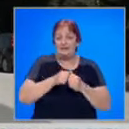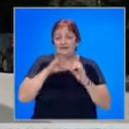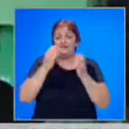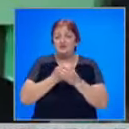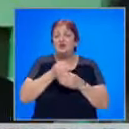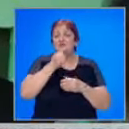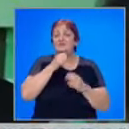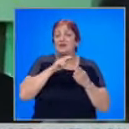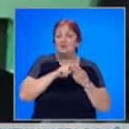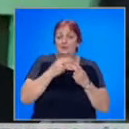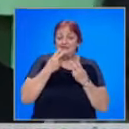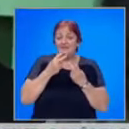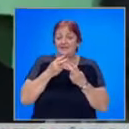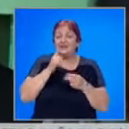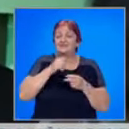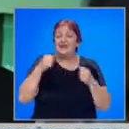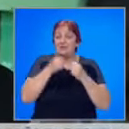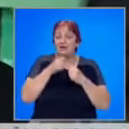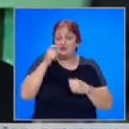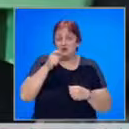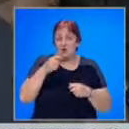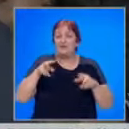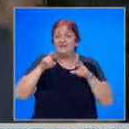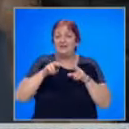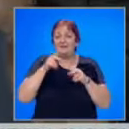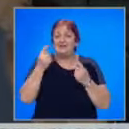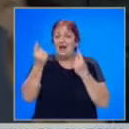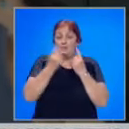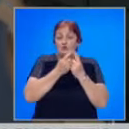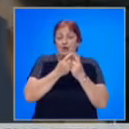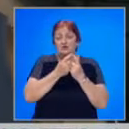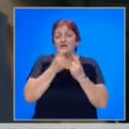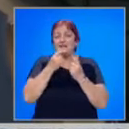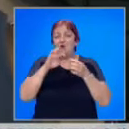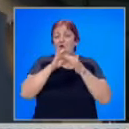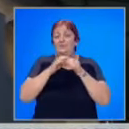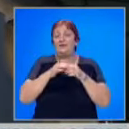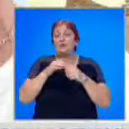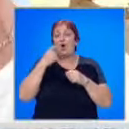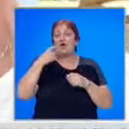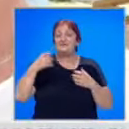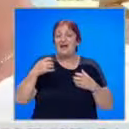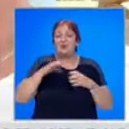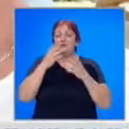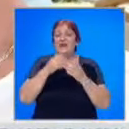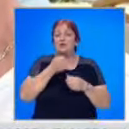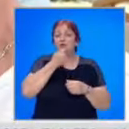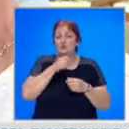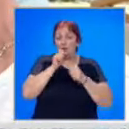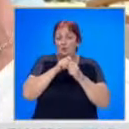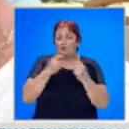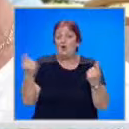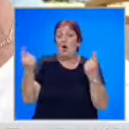всички в село Върбица следят всеки матч на Стойка и се надяват да я посрещнат скоро с Олимпийско злато. Селото е подготвило